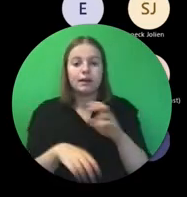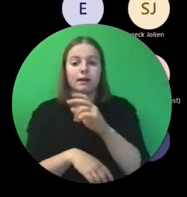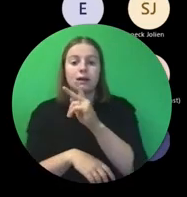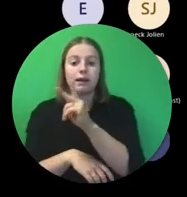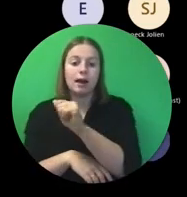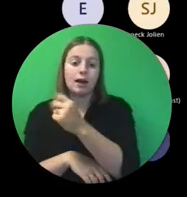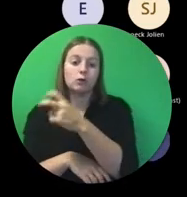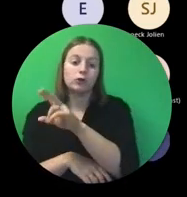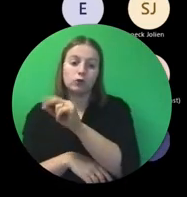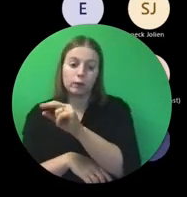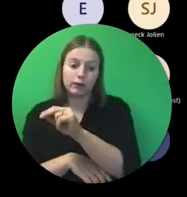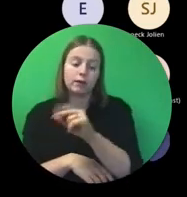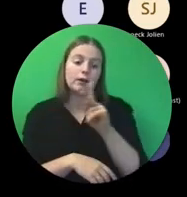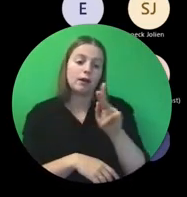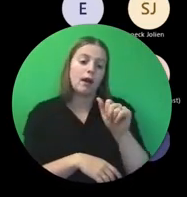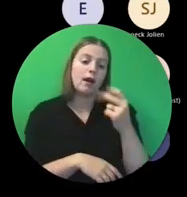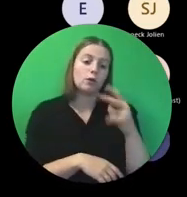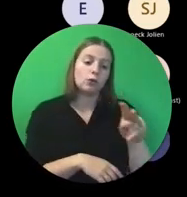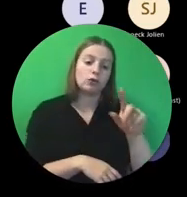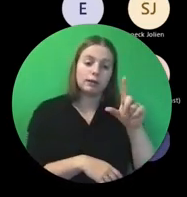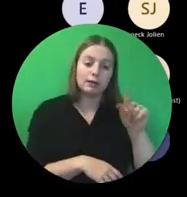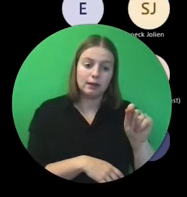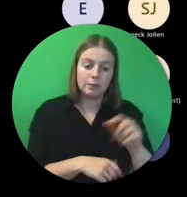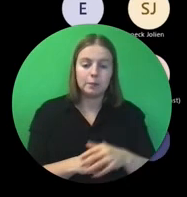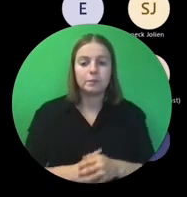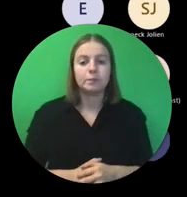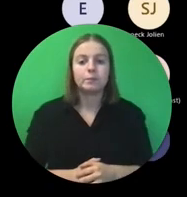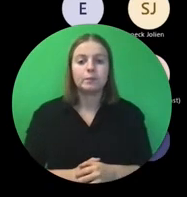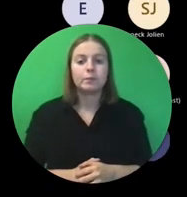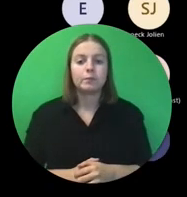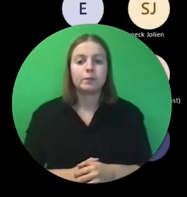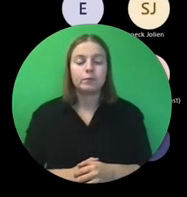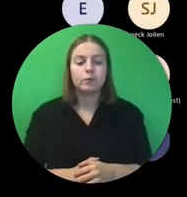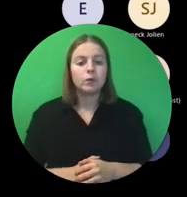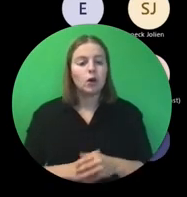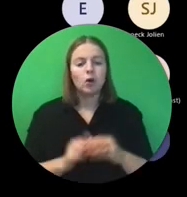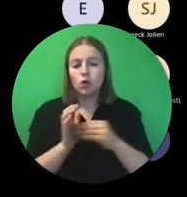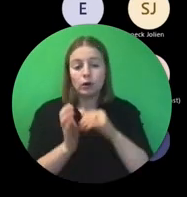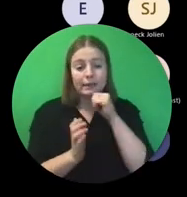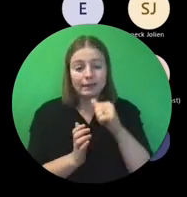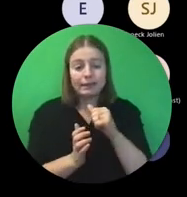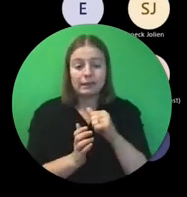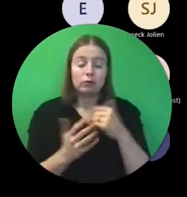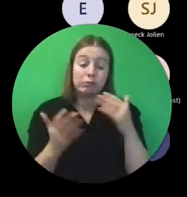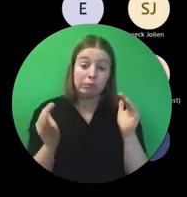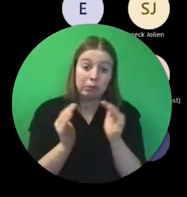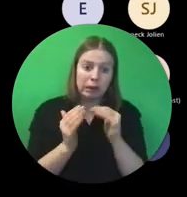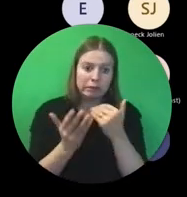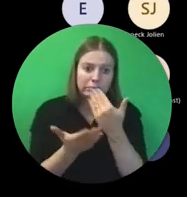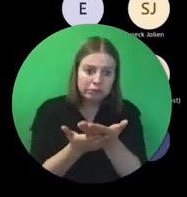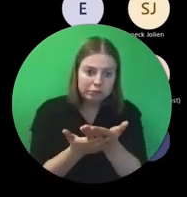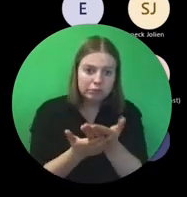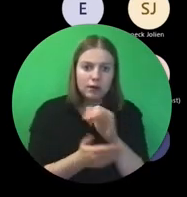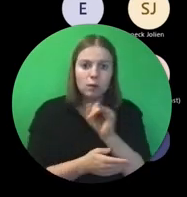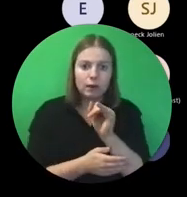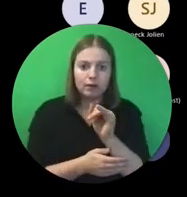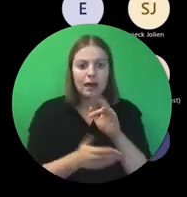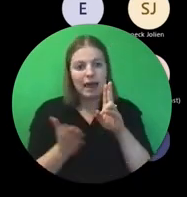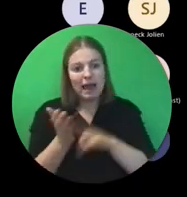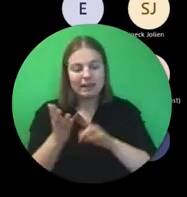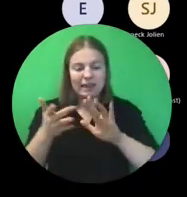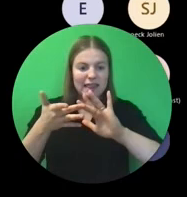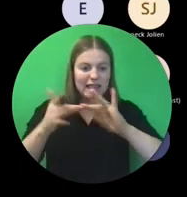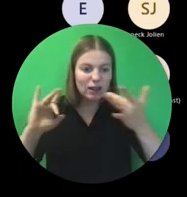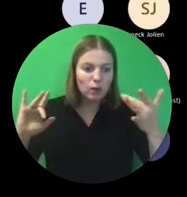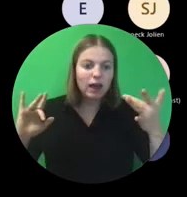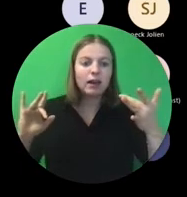210. Wat we nog niet of beperkt kunnen doen, dat is enerzijds echt netwerken.